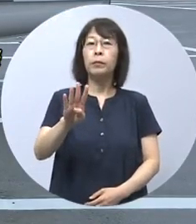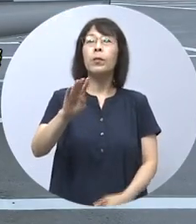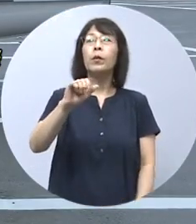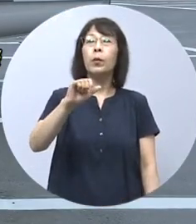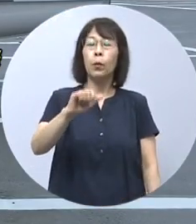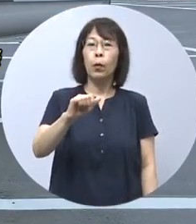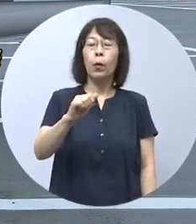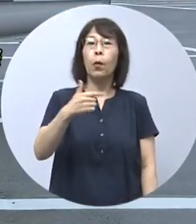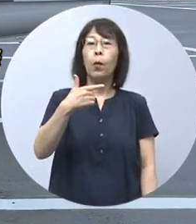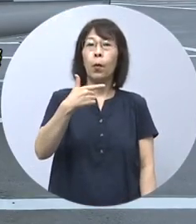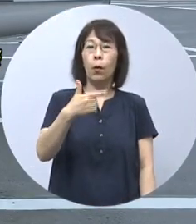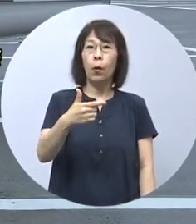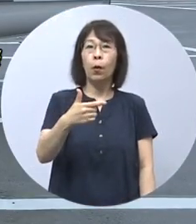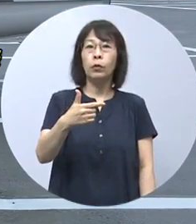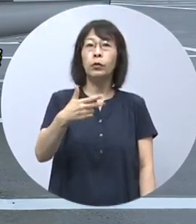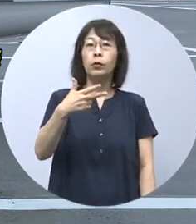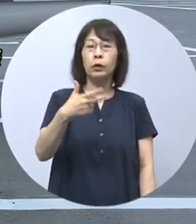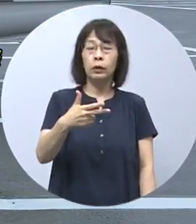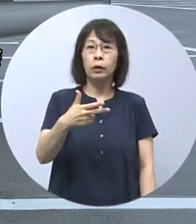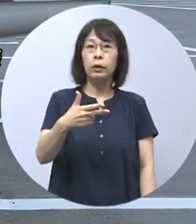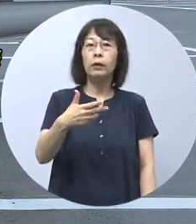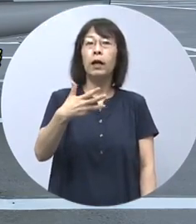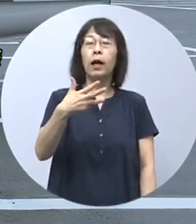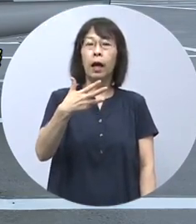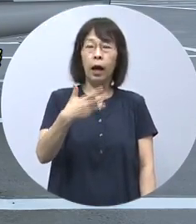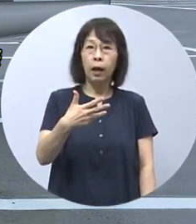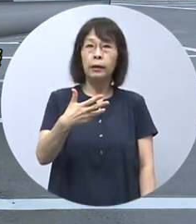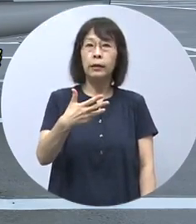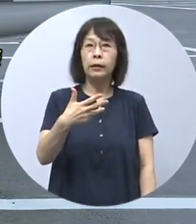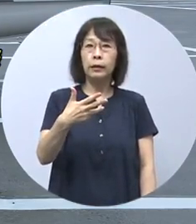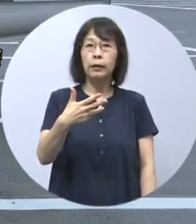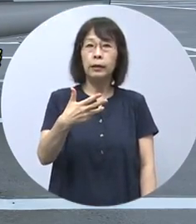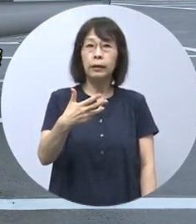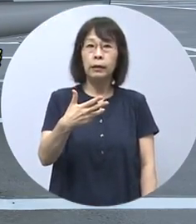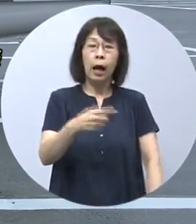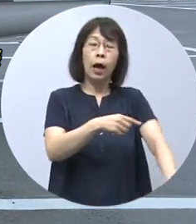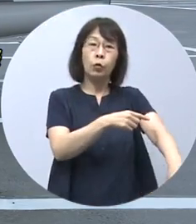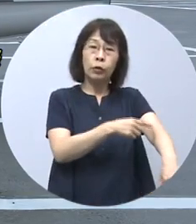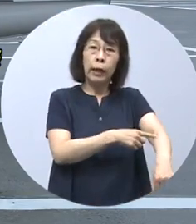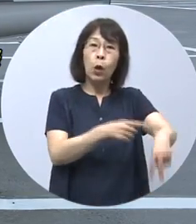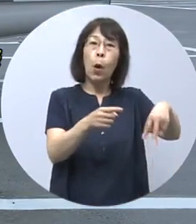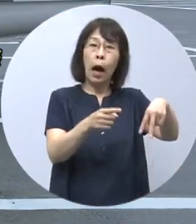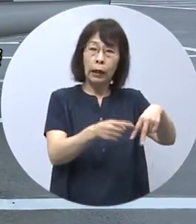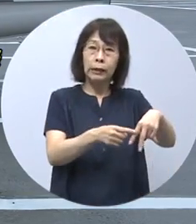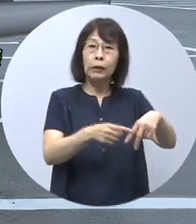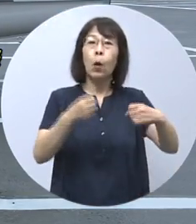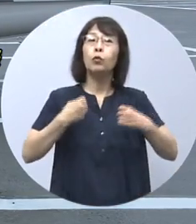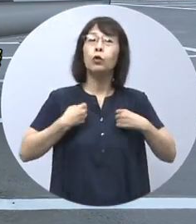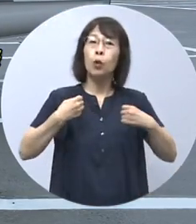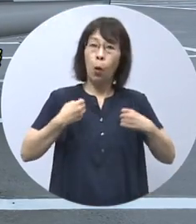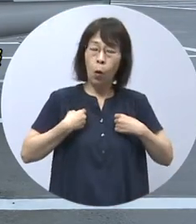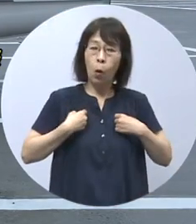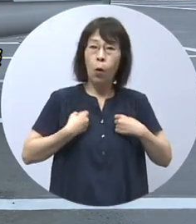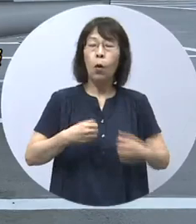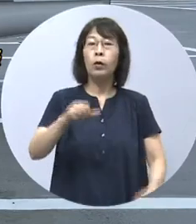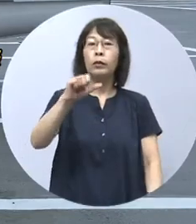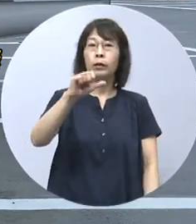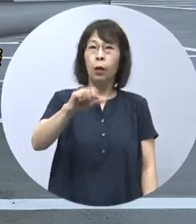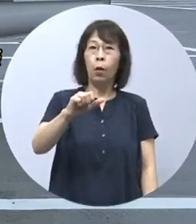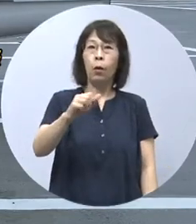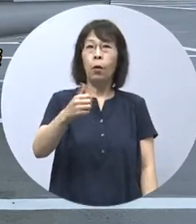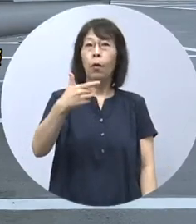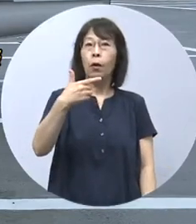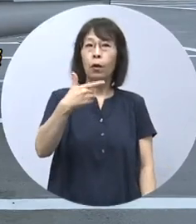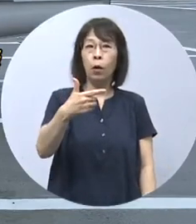4、5、6、7、8腕と足の運動3、4、